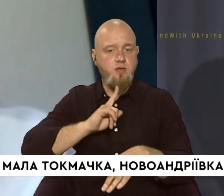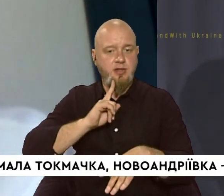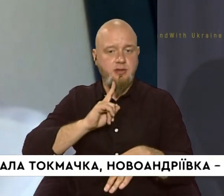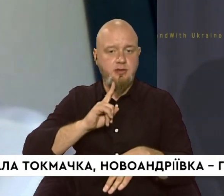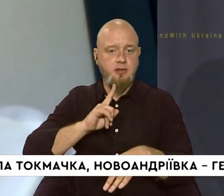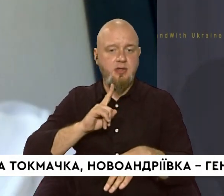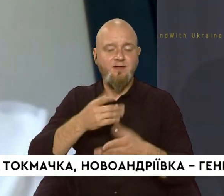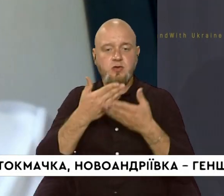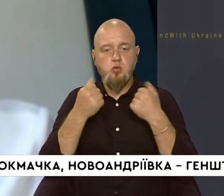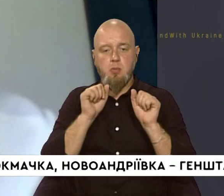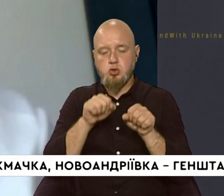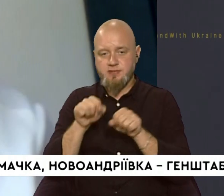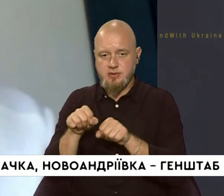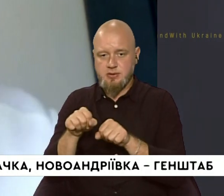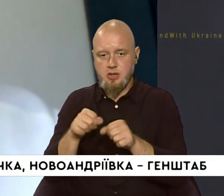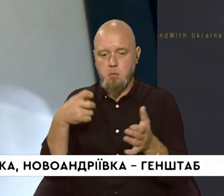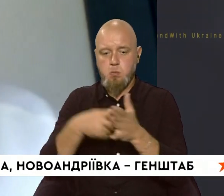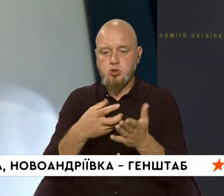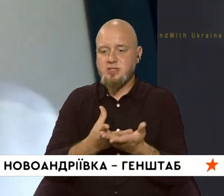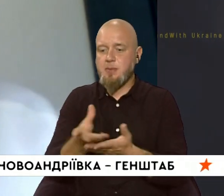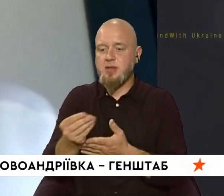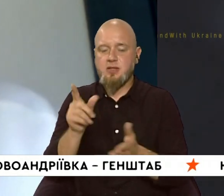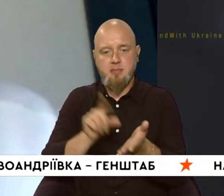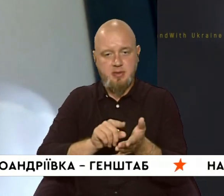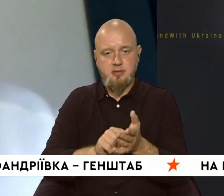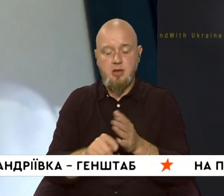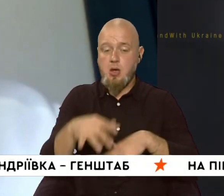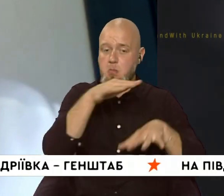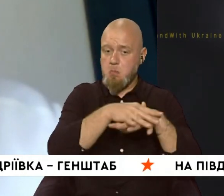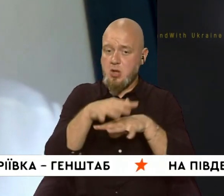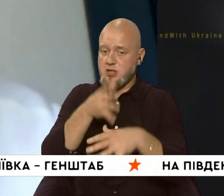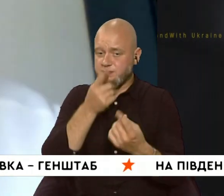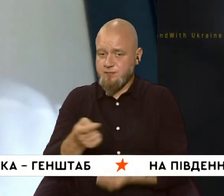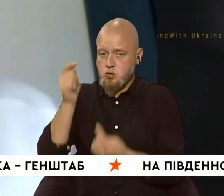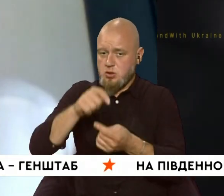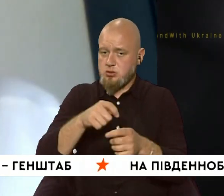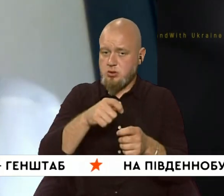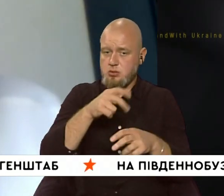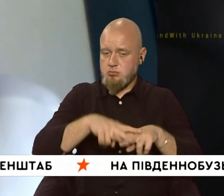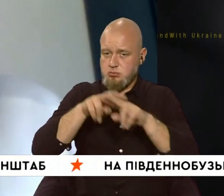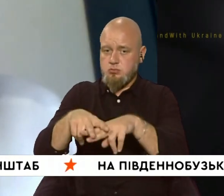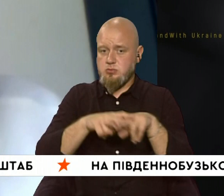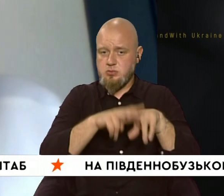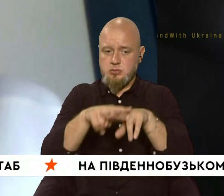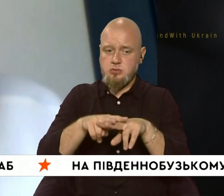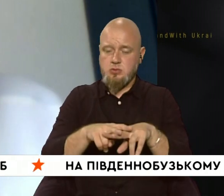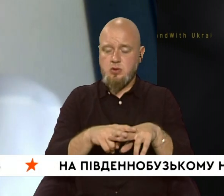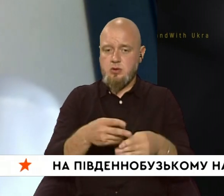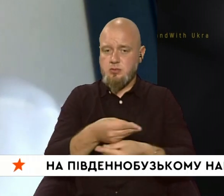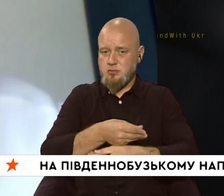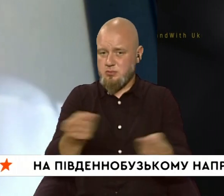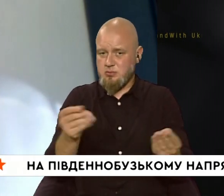відсутня можливість в пості заплатити пенсію. Банки своєчасно профінансували зраховані на рахунки